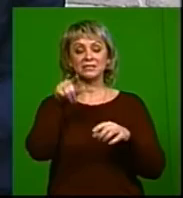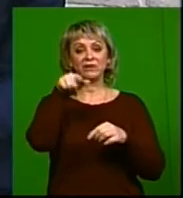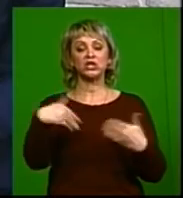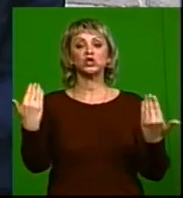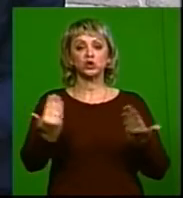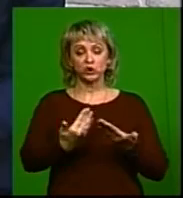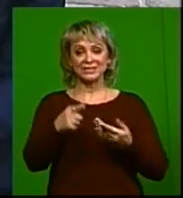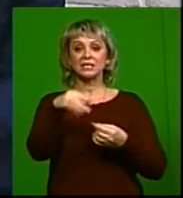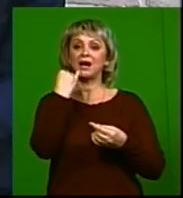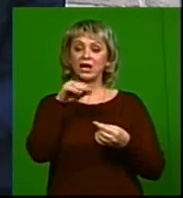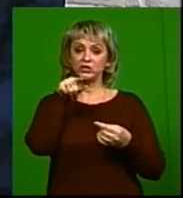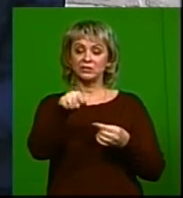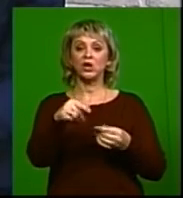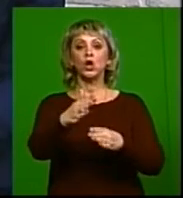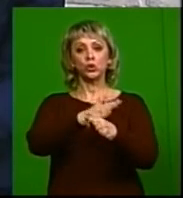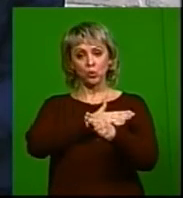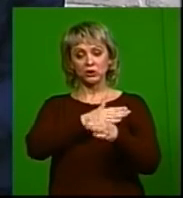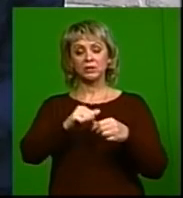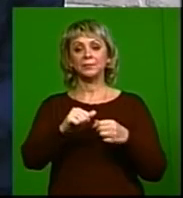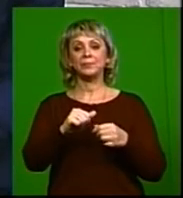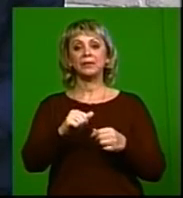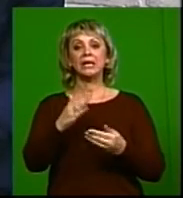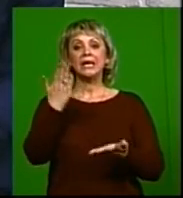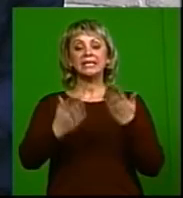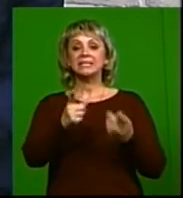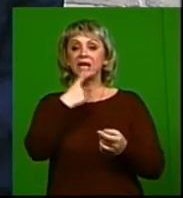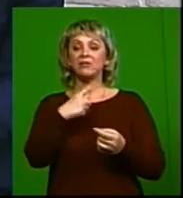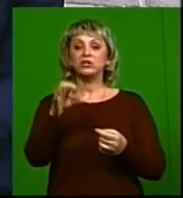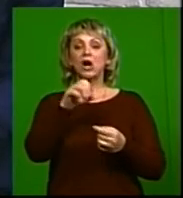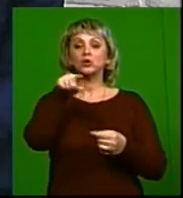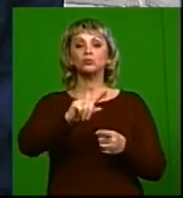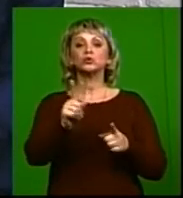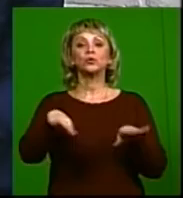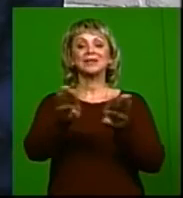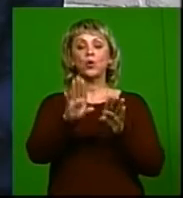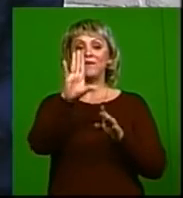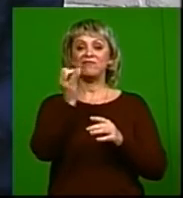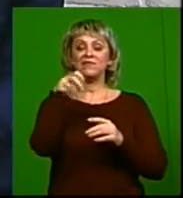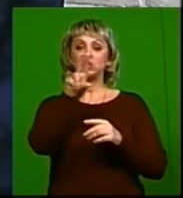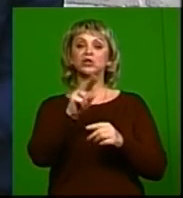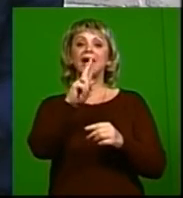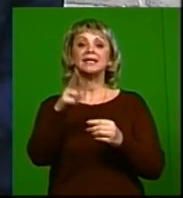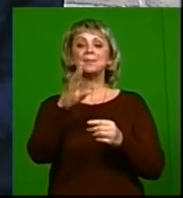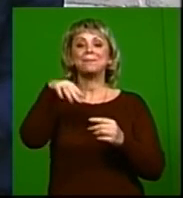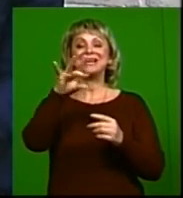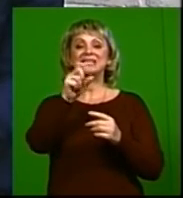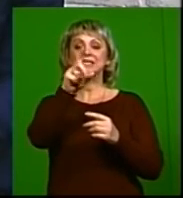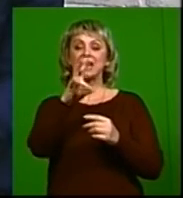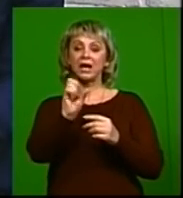жизнь качественнее и дольше. Если говорить о том, что же такое ВИЧ и какие у него признаки есть,